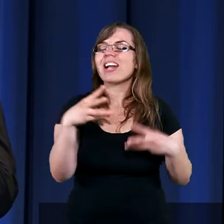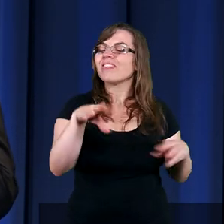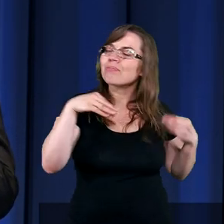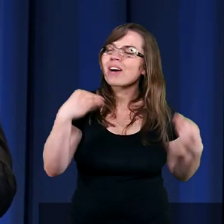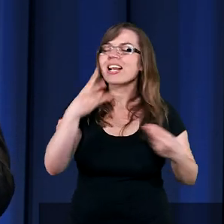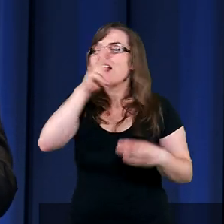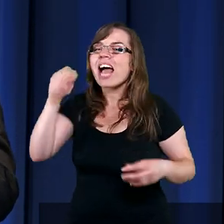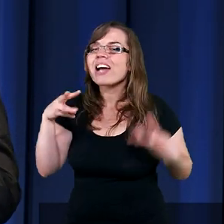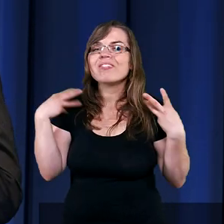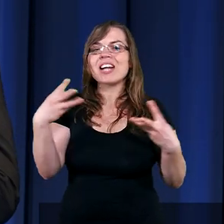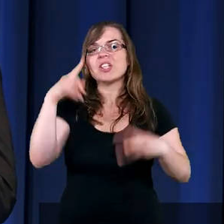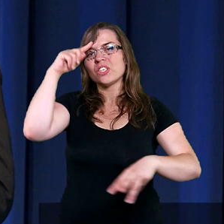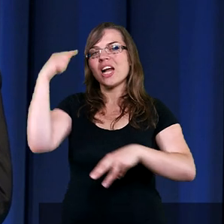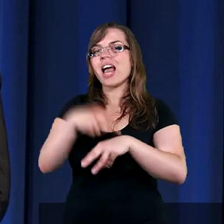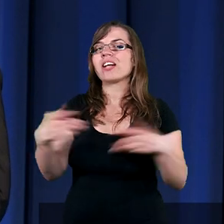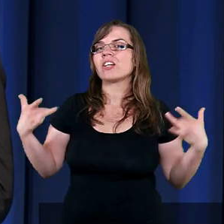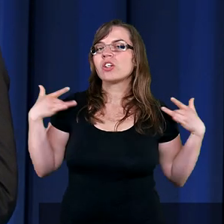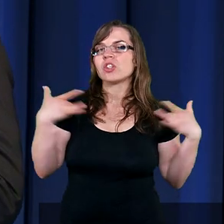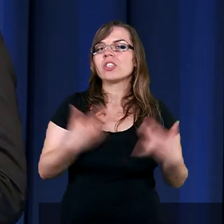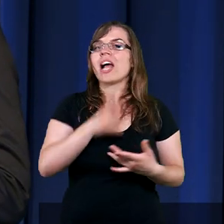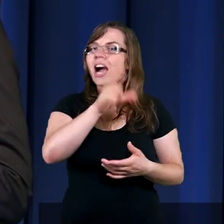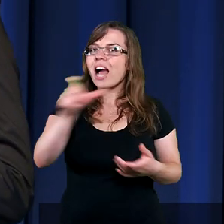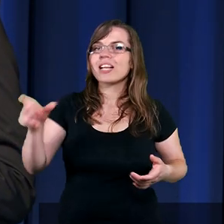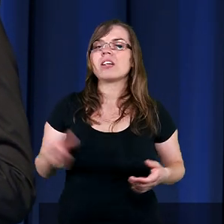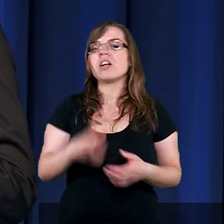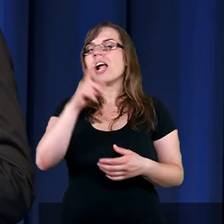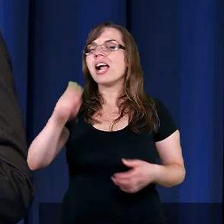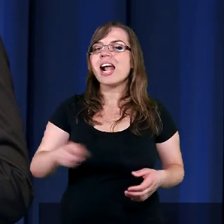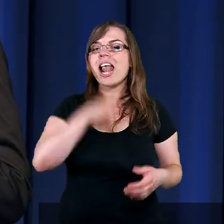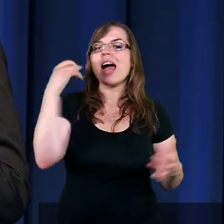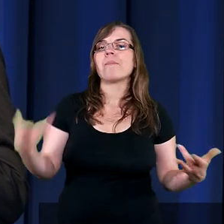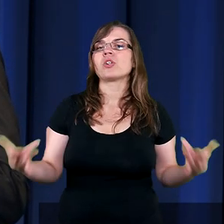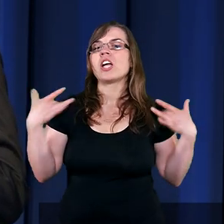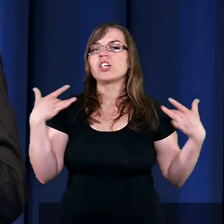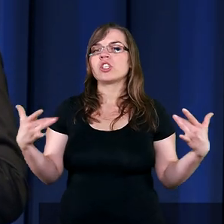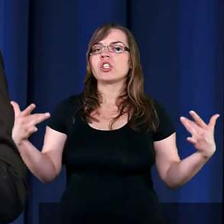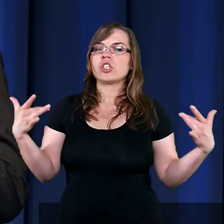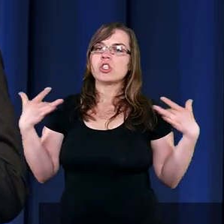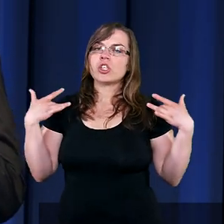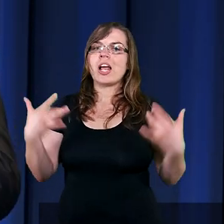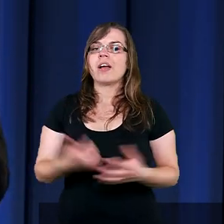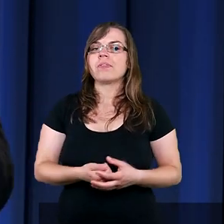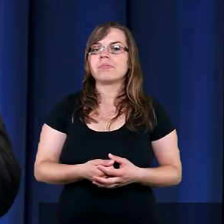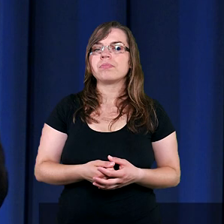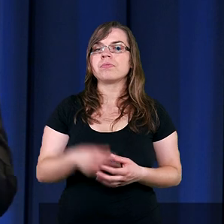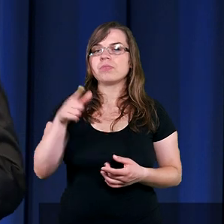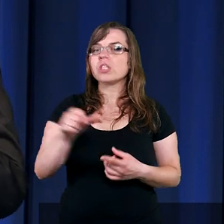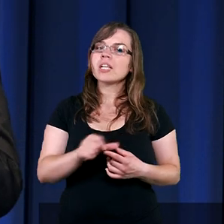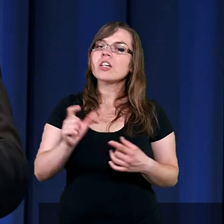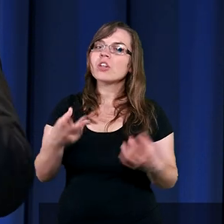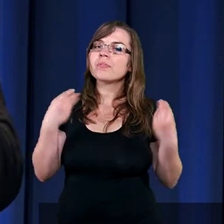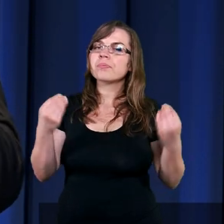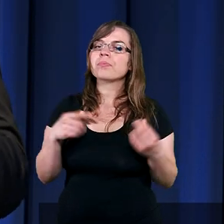To jest najważniejsza lekcja życia Mojżesza. Lepsze rzeczy nadejmie. To nam, wiecie,